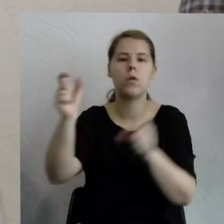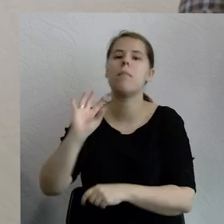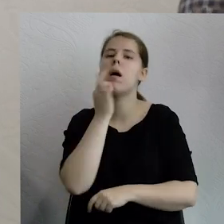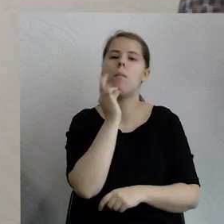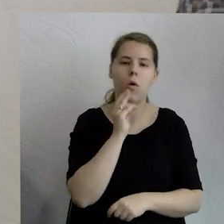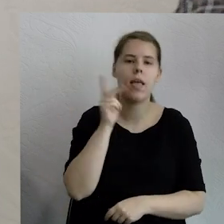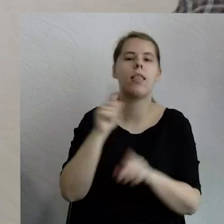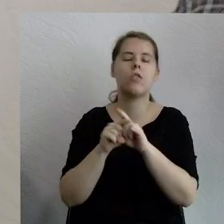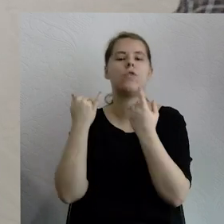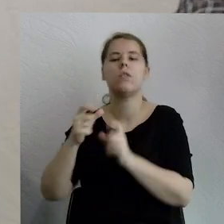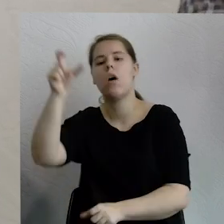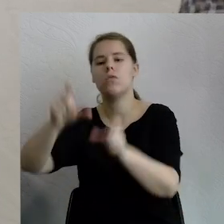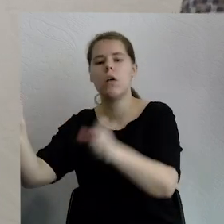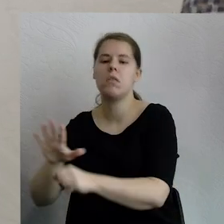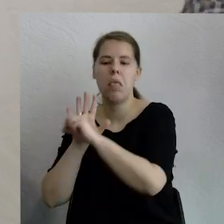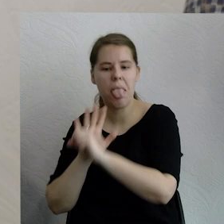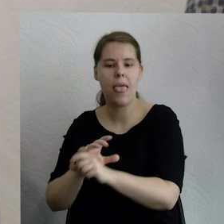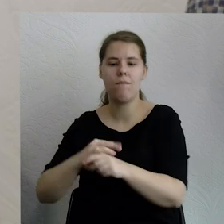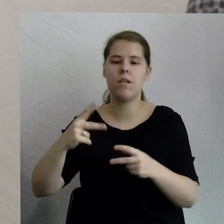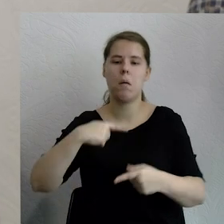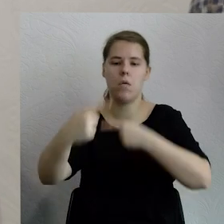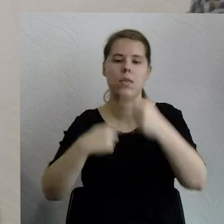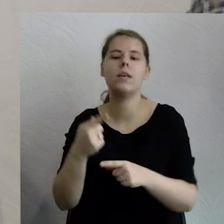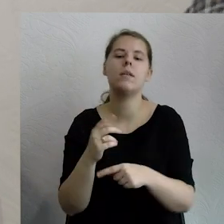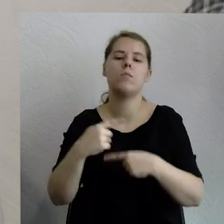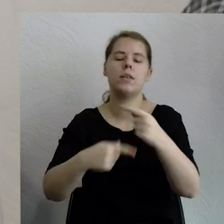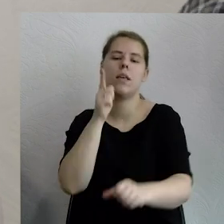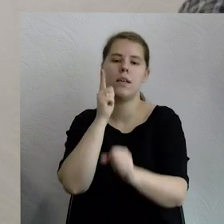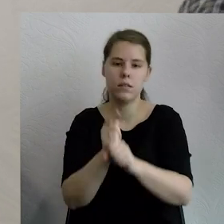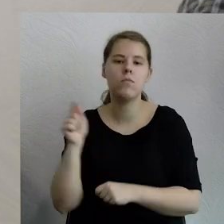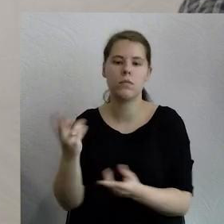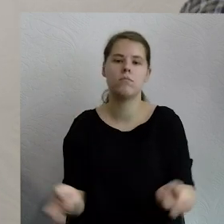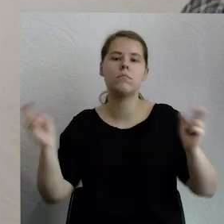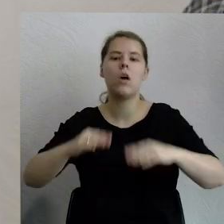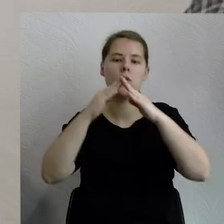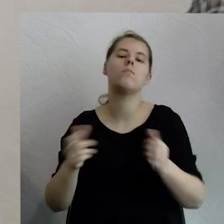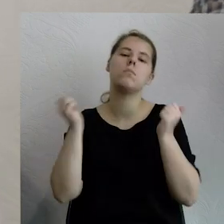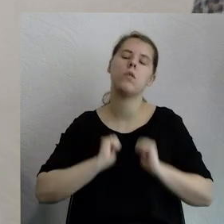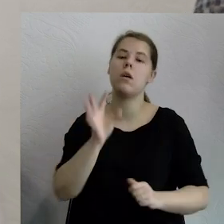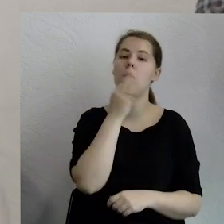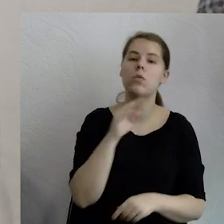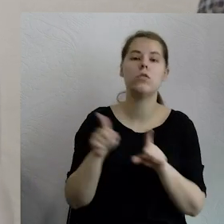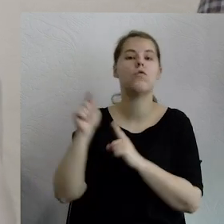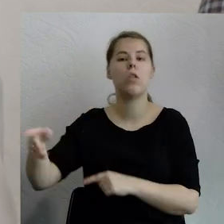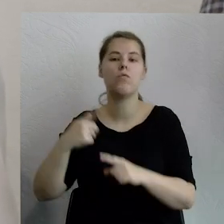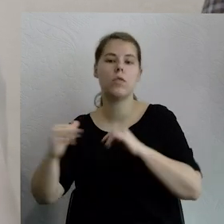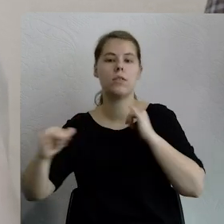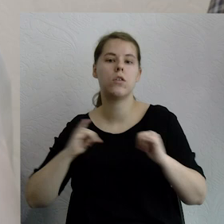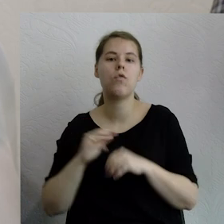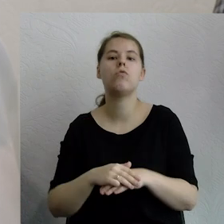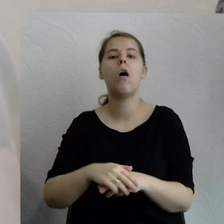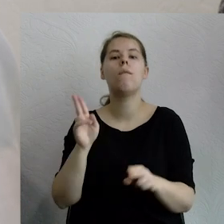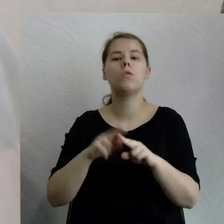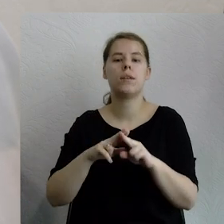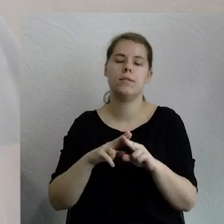procesach decyzyjnych. Współtwórczyni Domu Spokojnej Młodości. Członkini zarządu Fundacji Off School. Studentka globalnego biznesu,